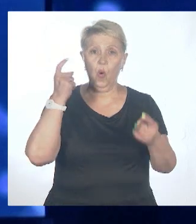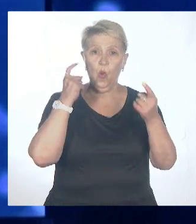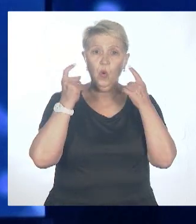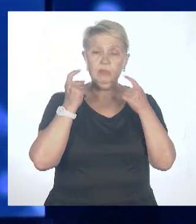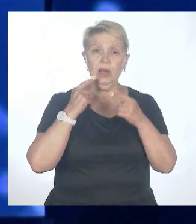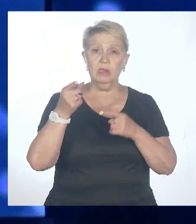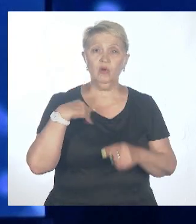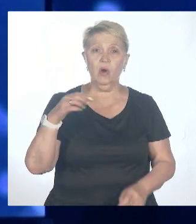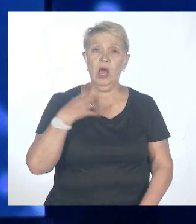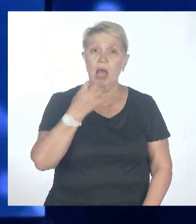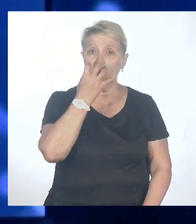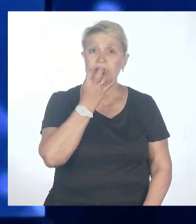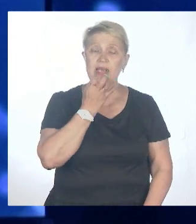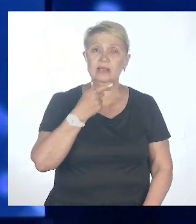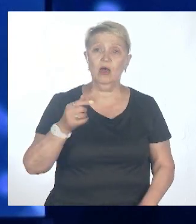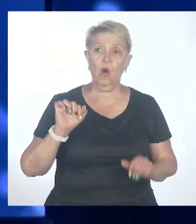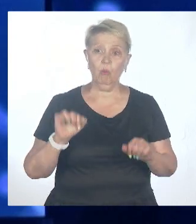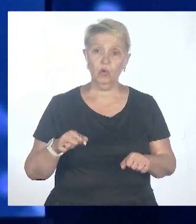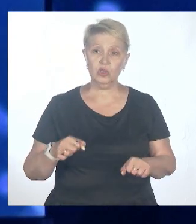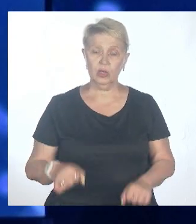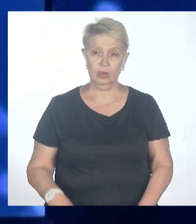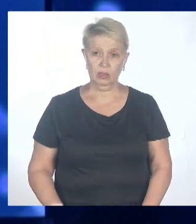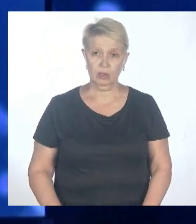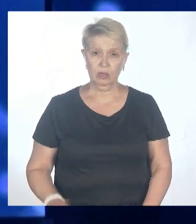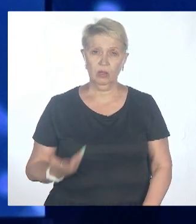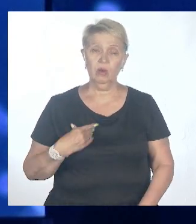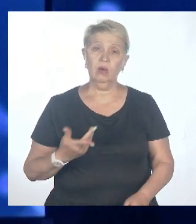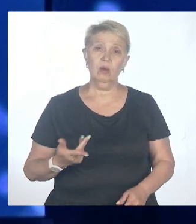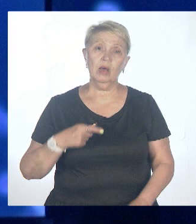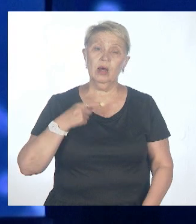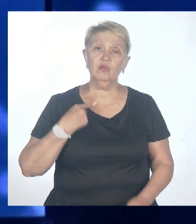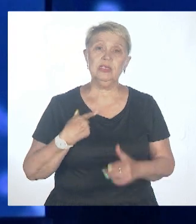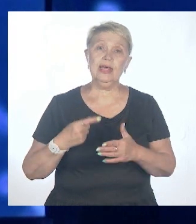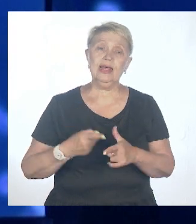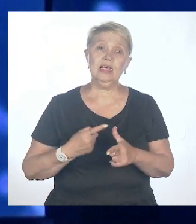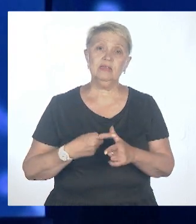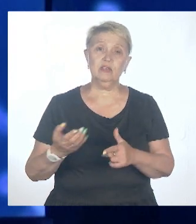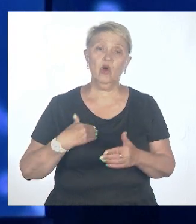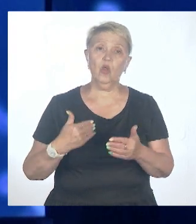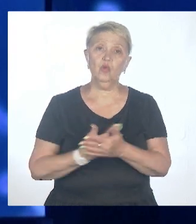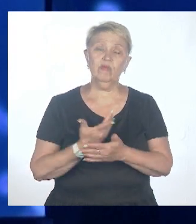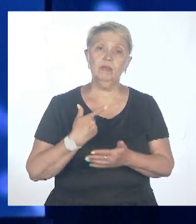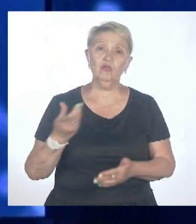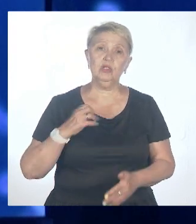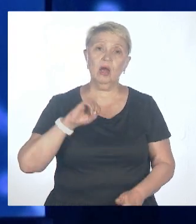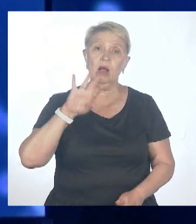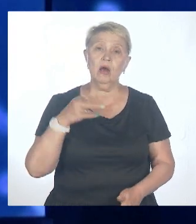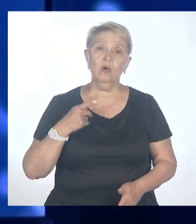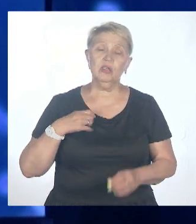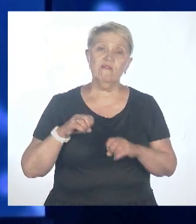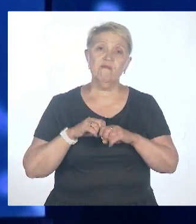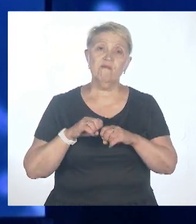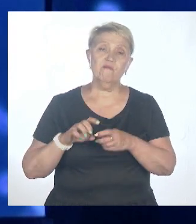Оспа обезьян. Можно ли это с какой-то условной натяжкой назвать новым коронавирусом? В плане новой